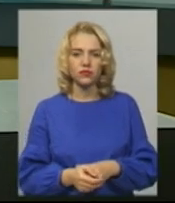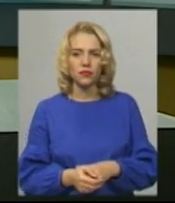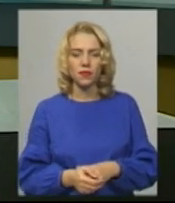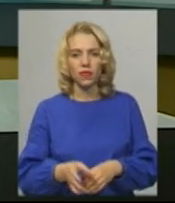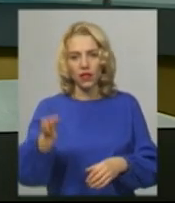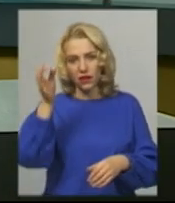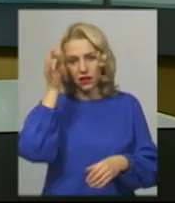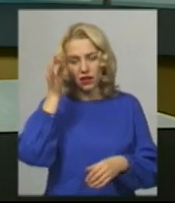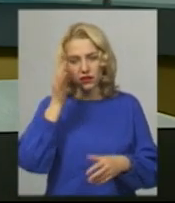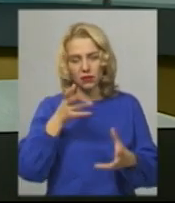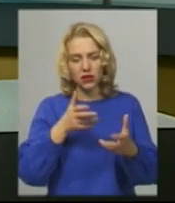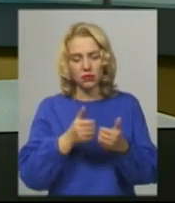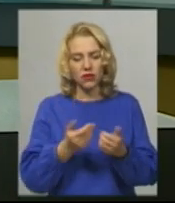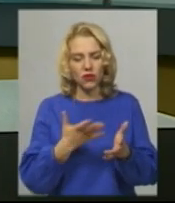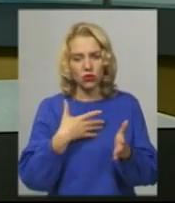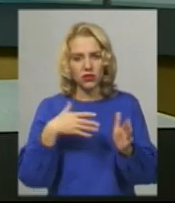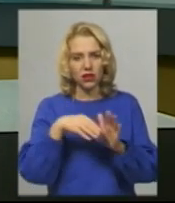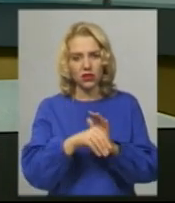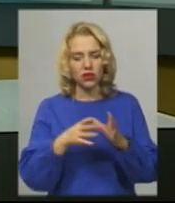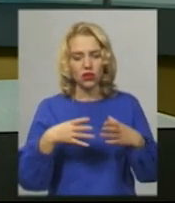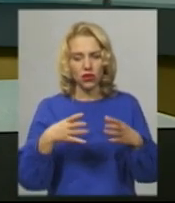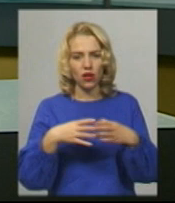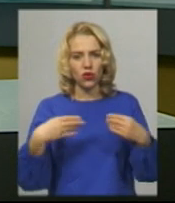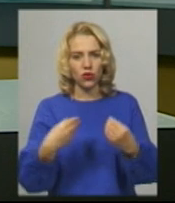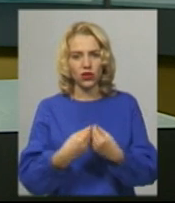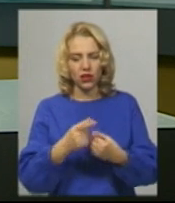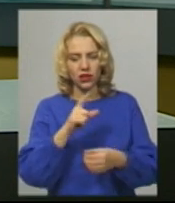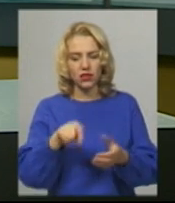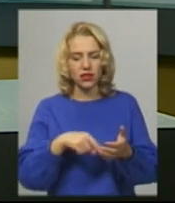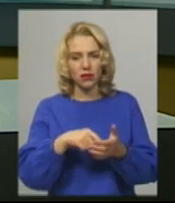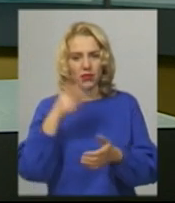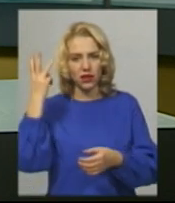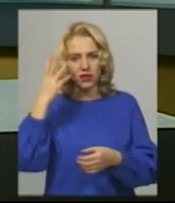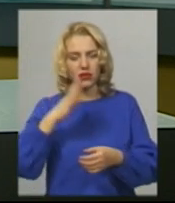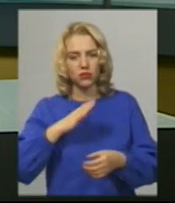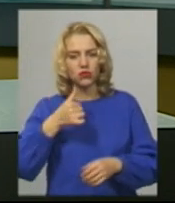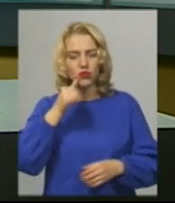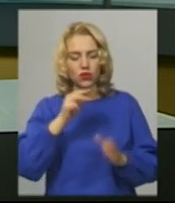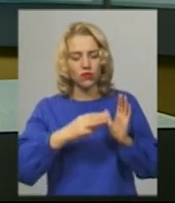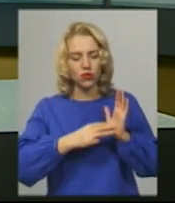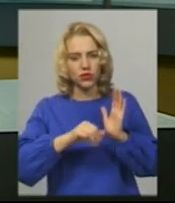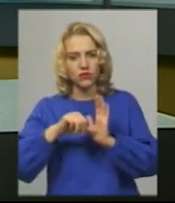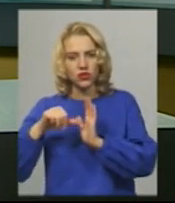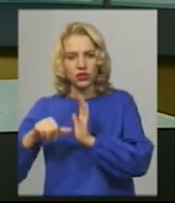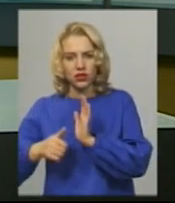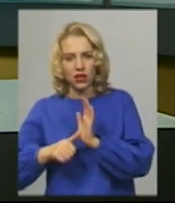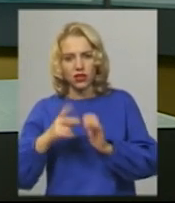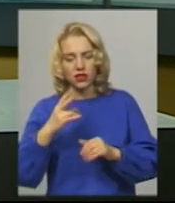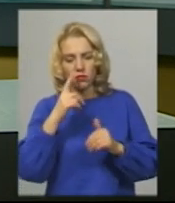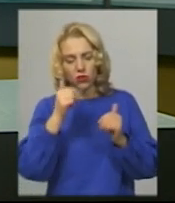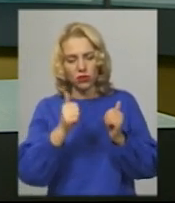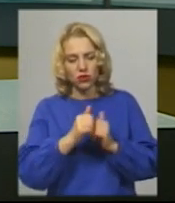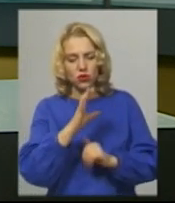Нагадаю, ДТП, у котрій загинула родина Смельницького, сталася вчора о 8-й годині 16 хвилинку близу села Солобківці